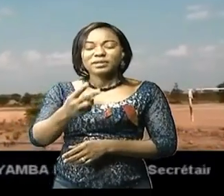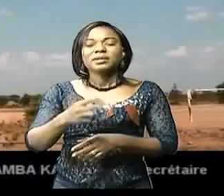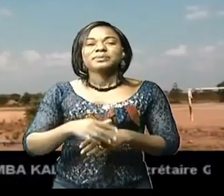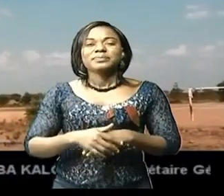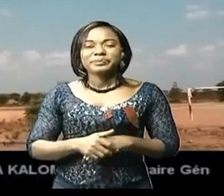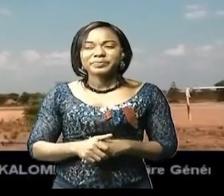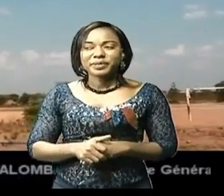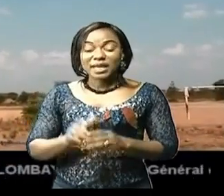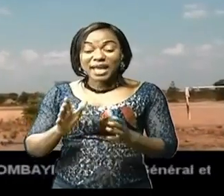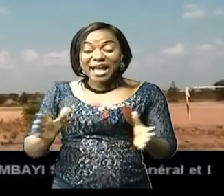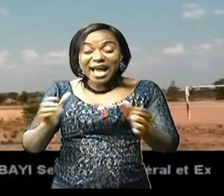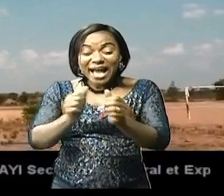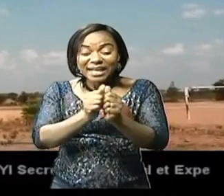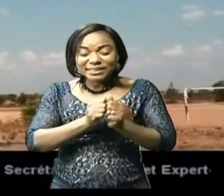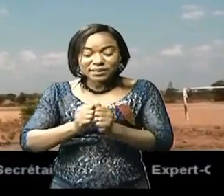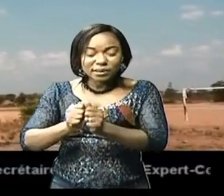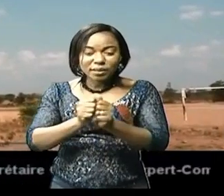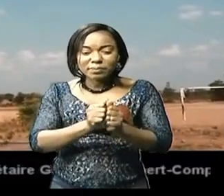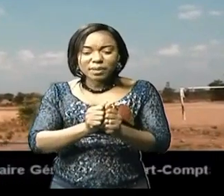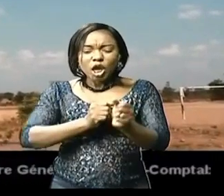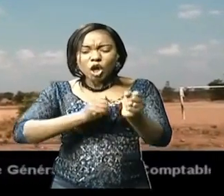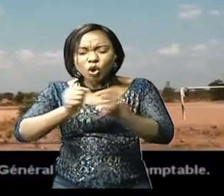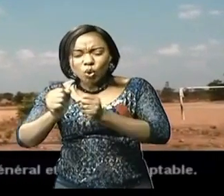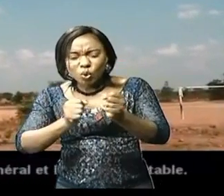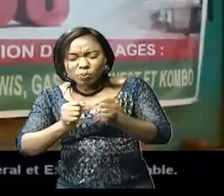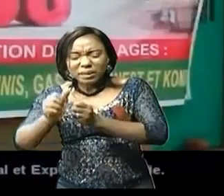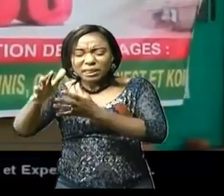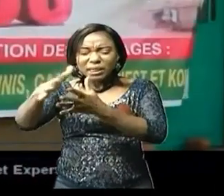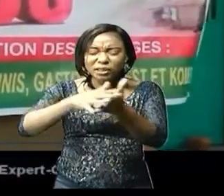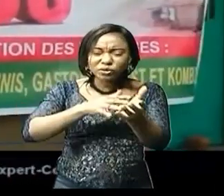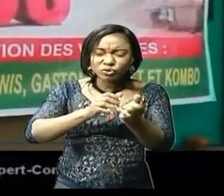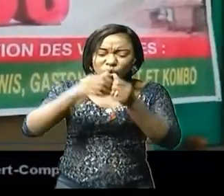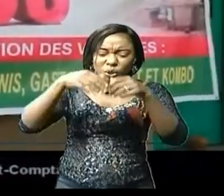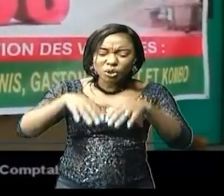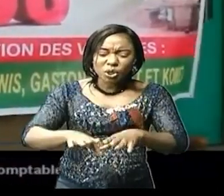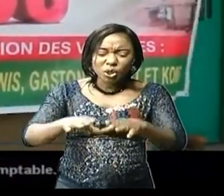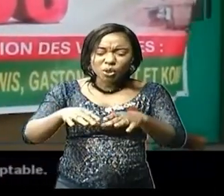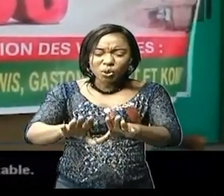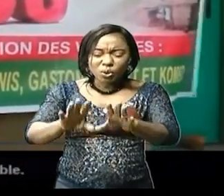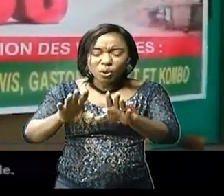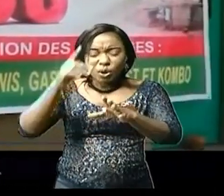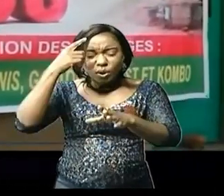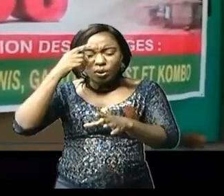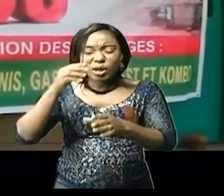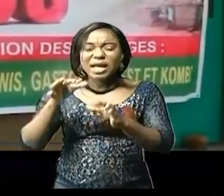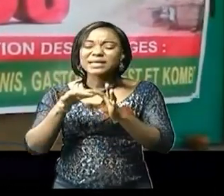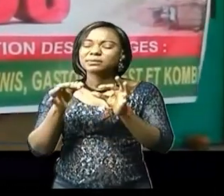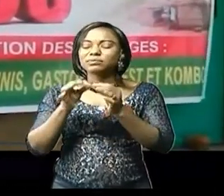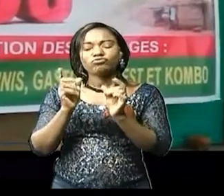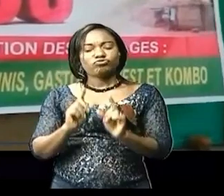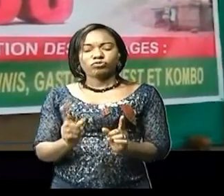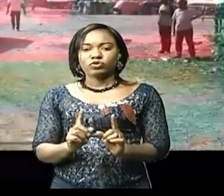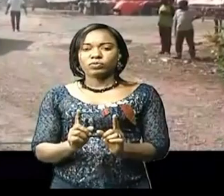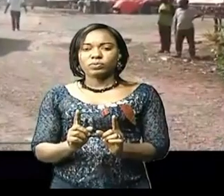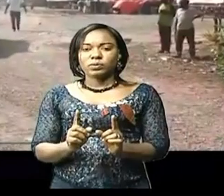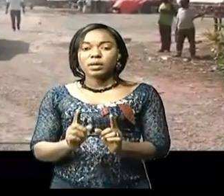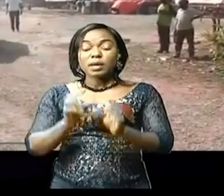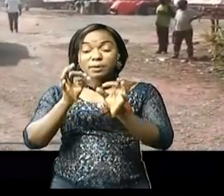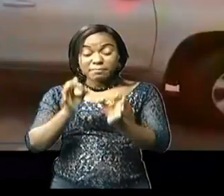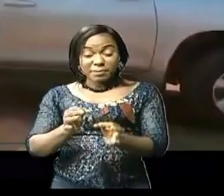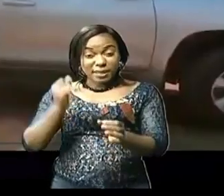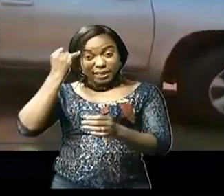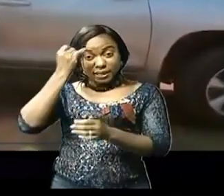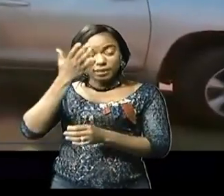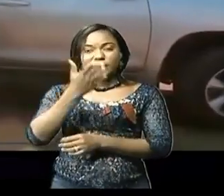Ensemble, combattons la pollution est loin d'être un simple slogan pour le parti écologiste Soleil. C'est dans cette optique